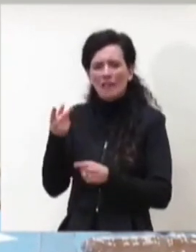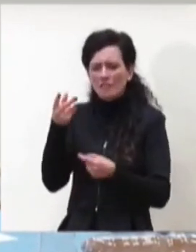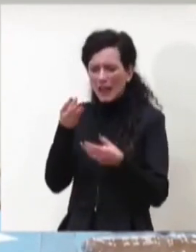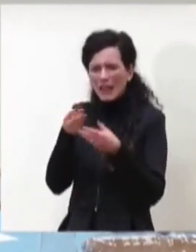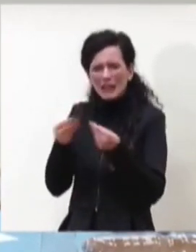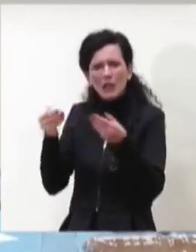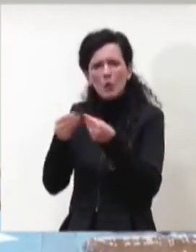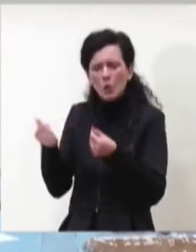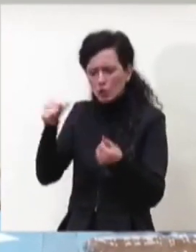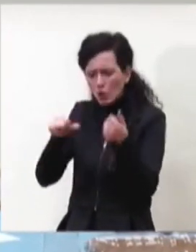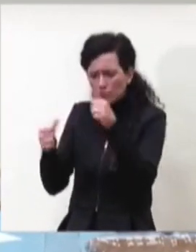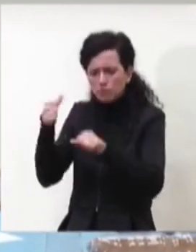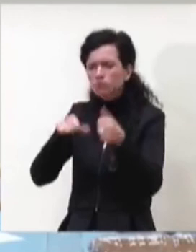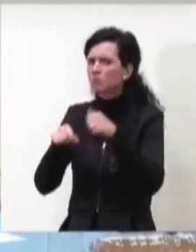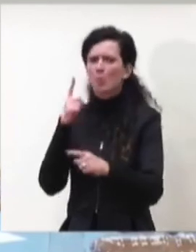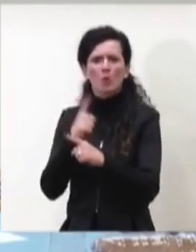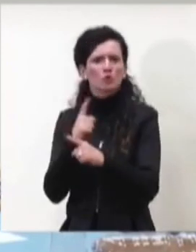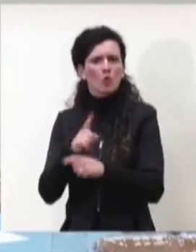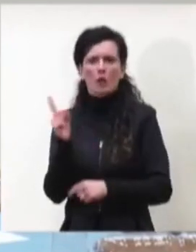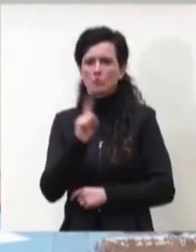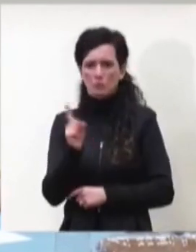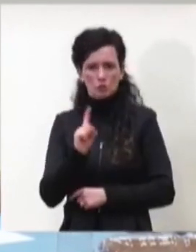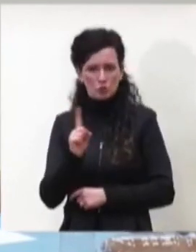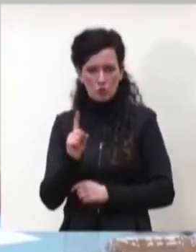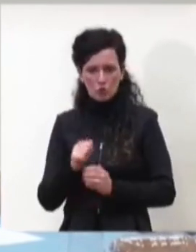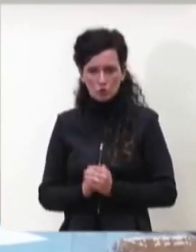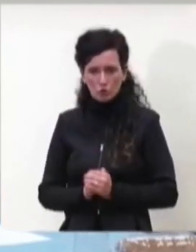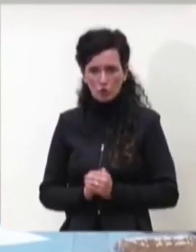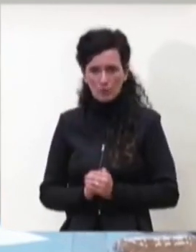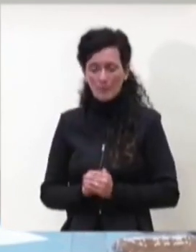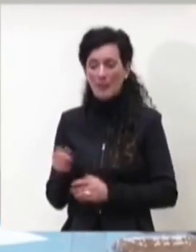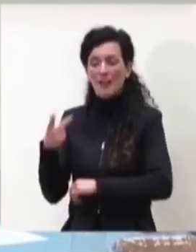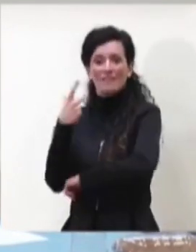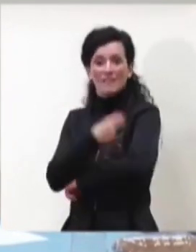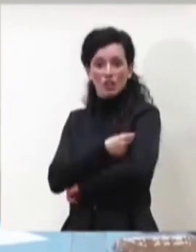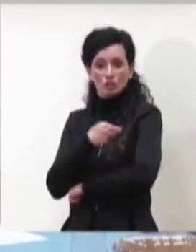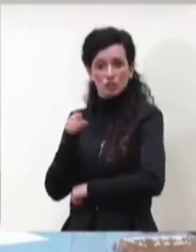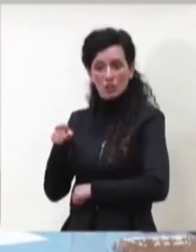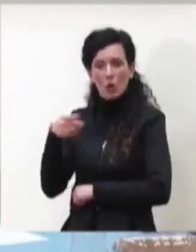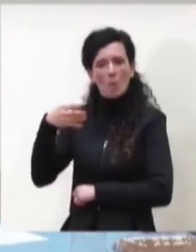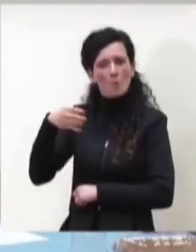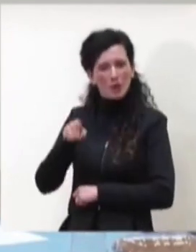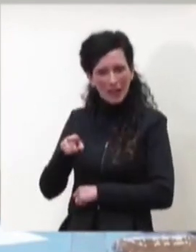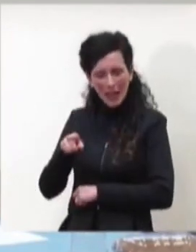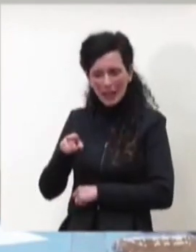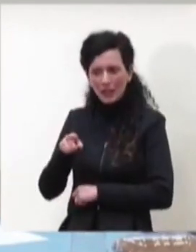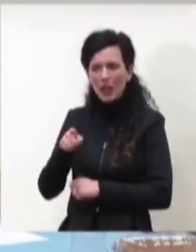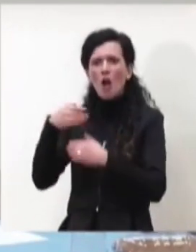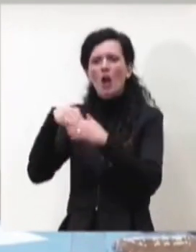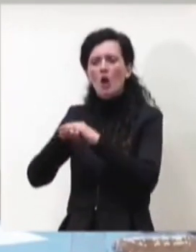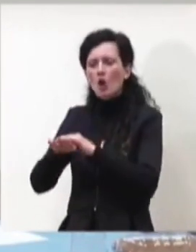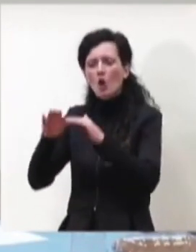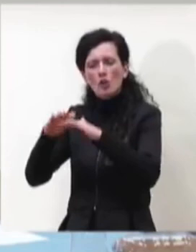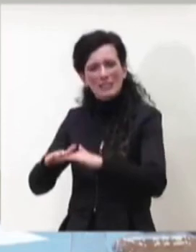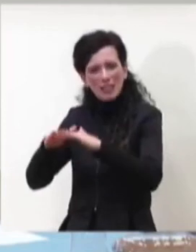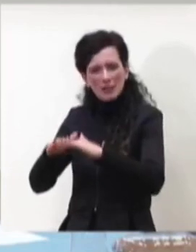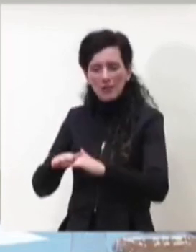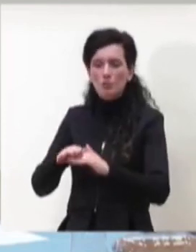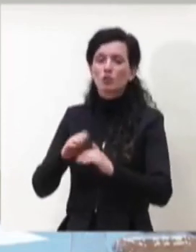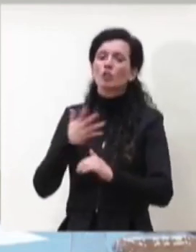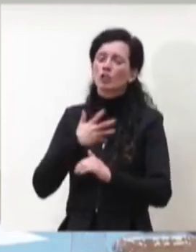quel che riguarda la conservazione si conserva tra i 15 e i 25